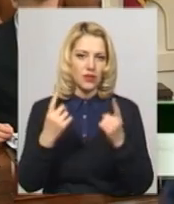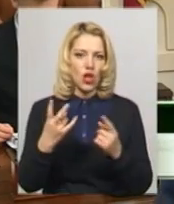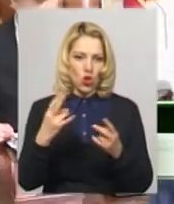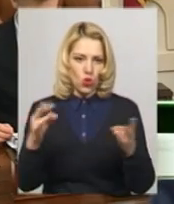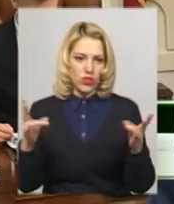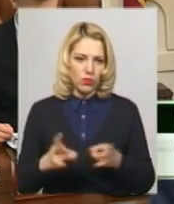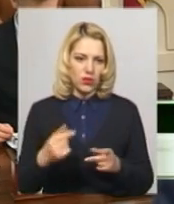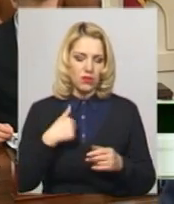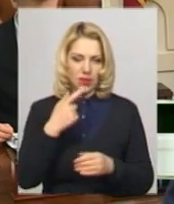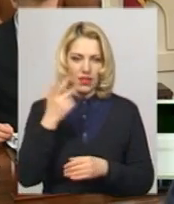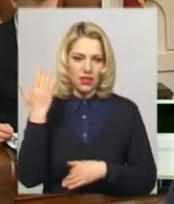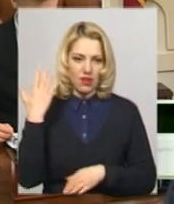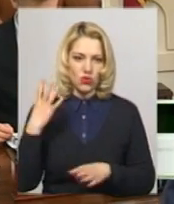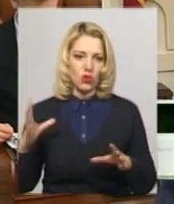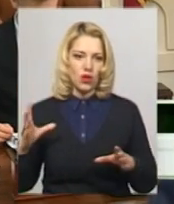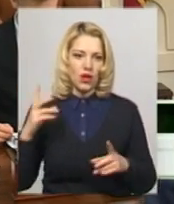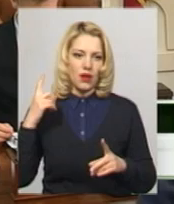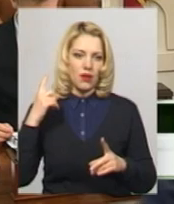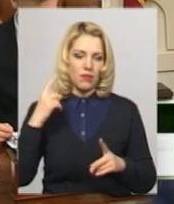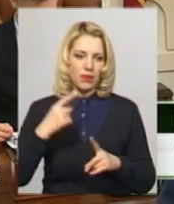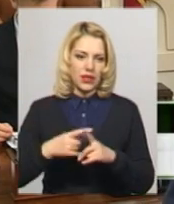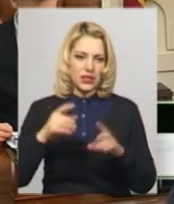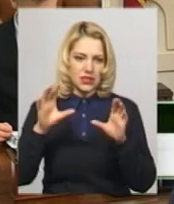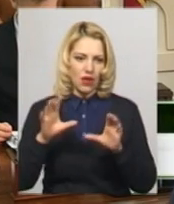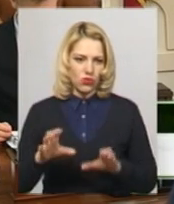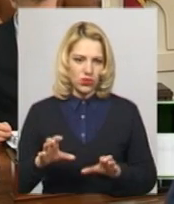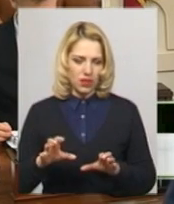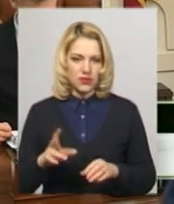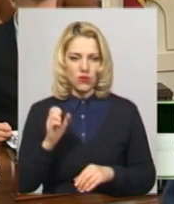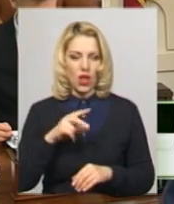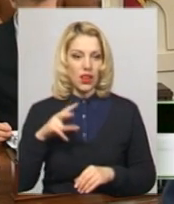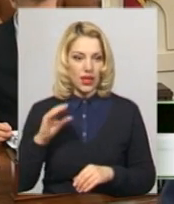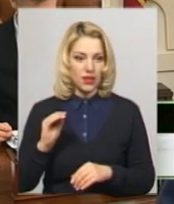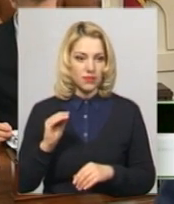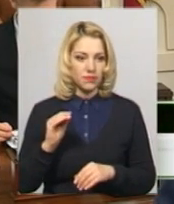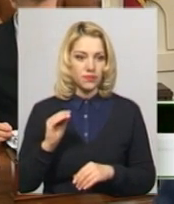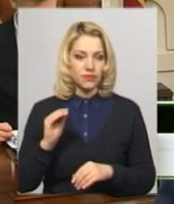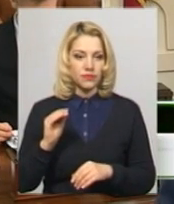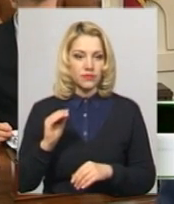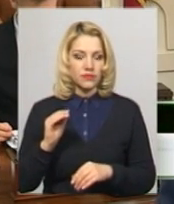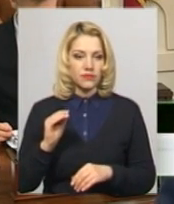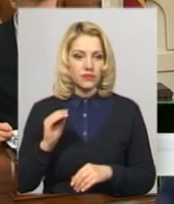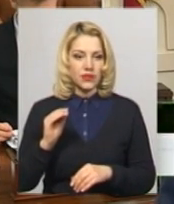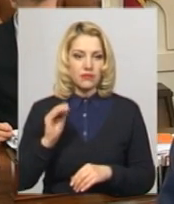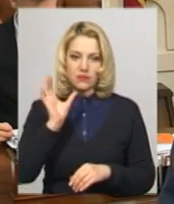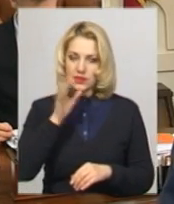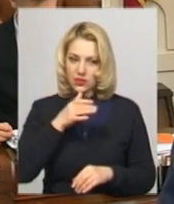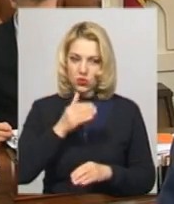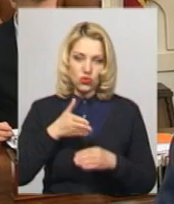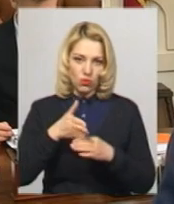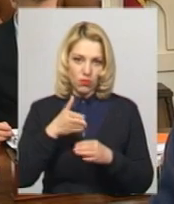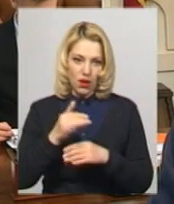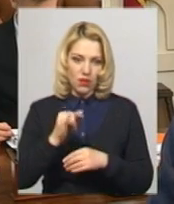зовсім недавно приєднали з інозаконодавства, але досить серйозно допомагаємо і